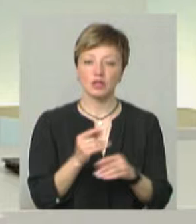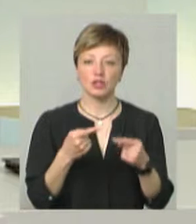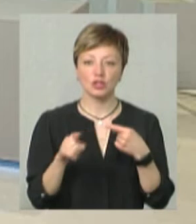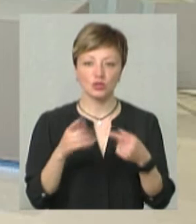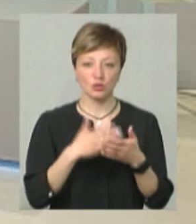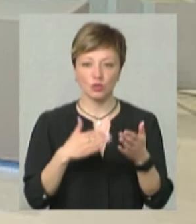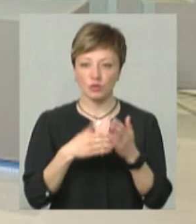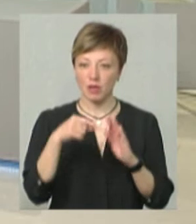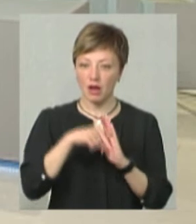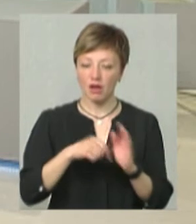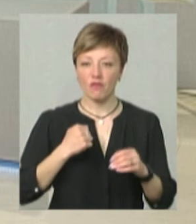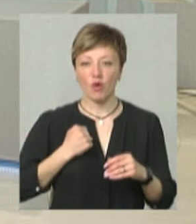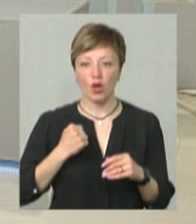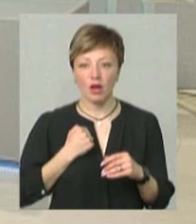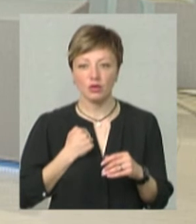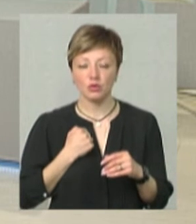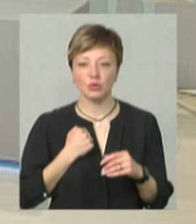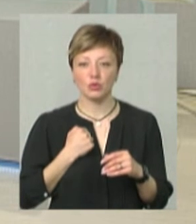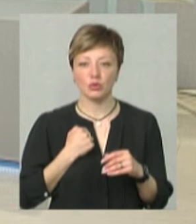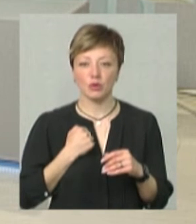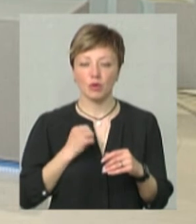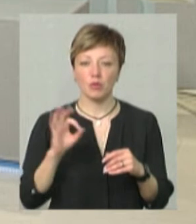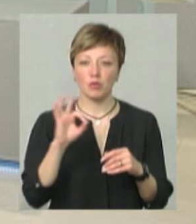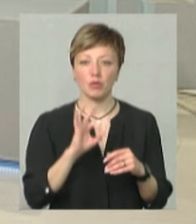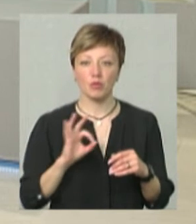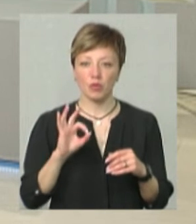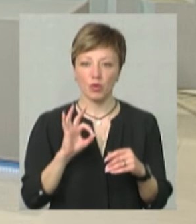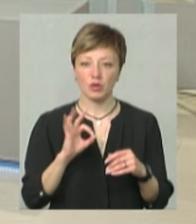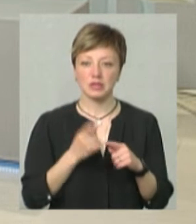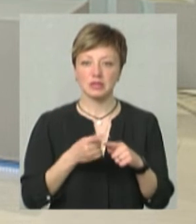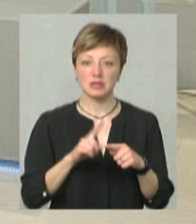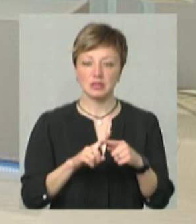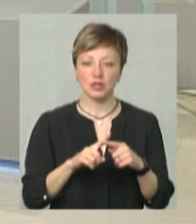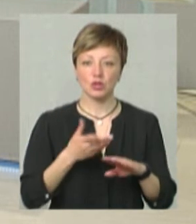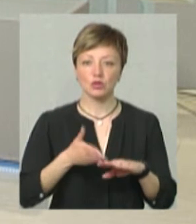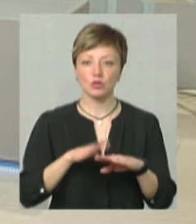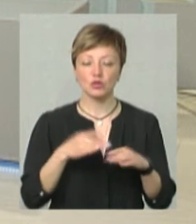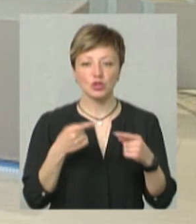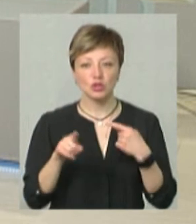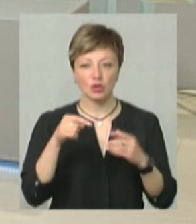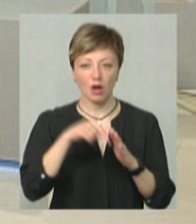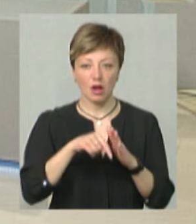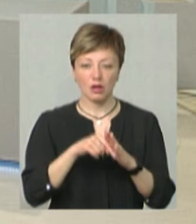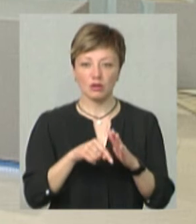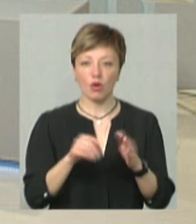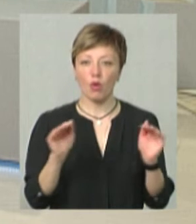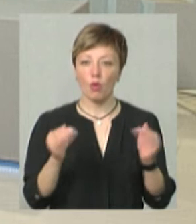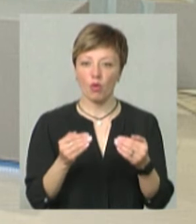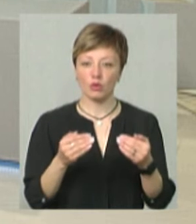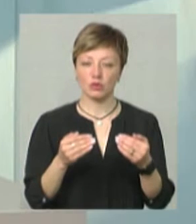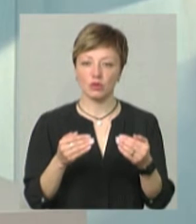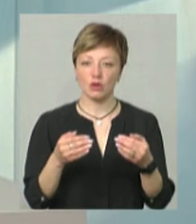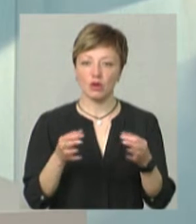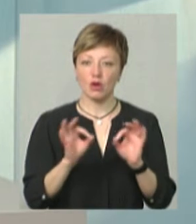іншого зовсім характеру, воєнного. Тому про ці труднощі іншого характеру досить коротко нам